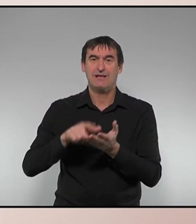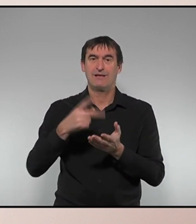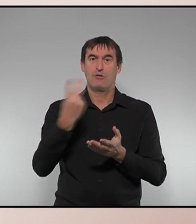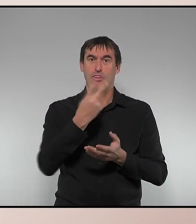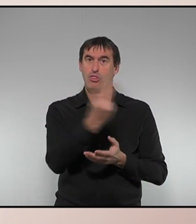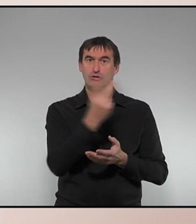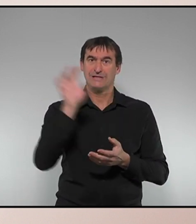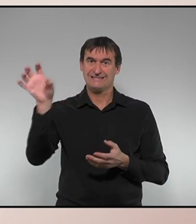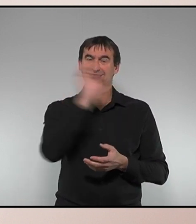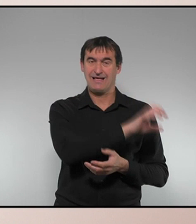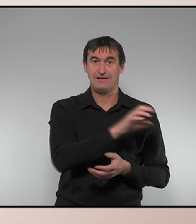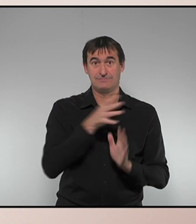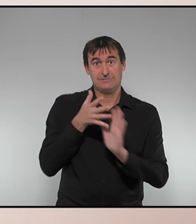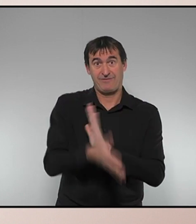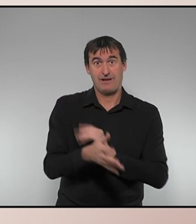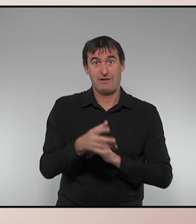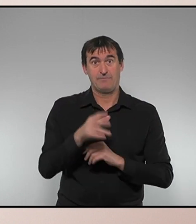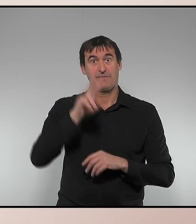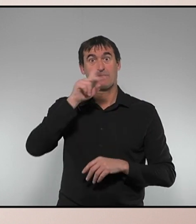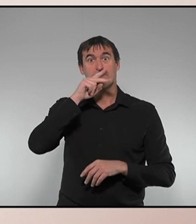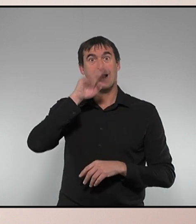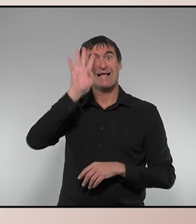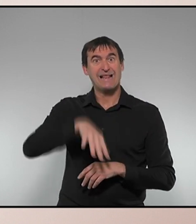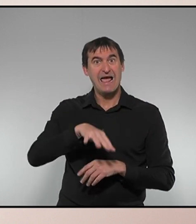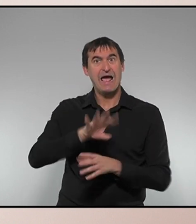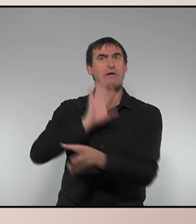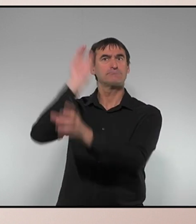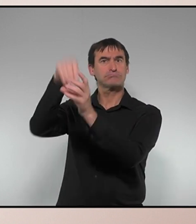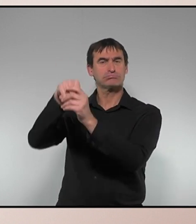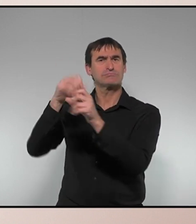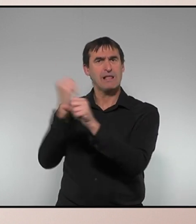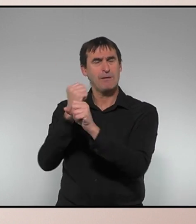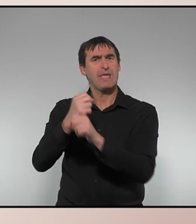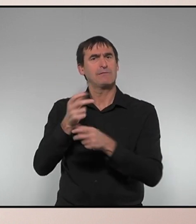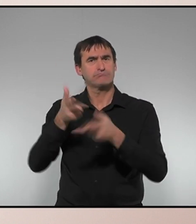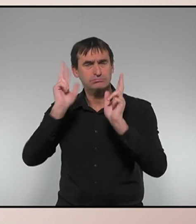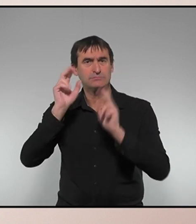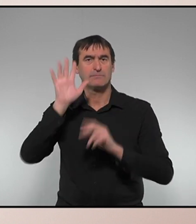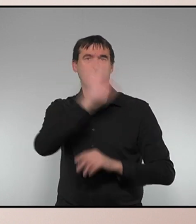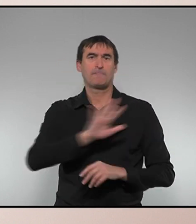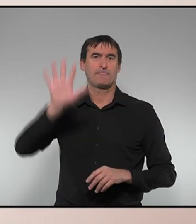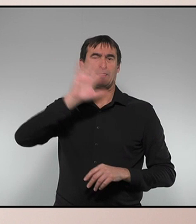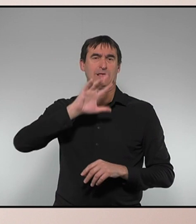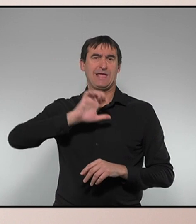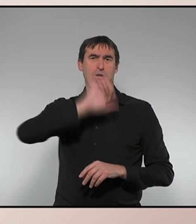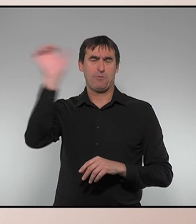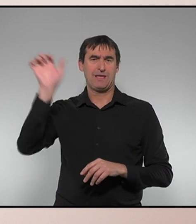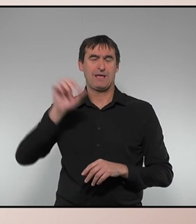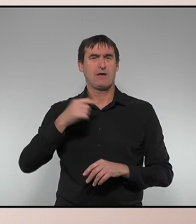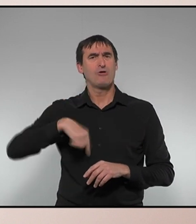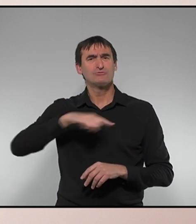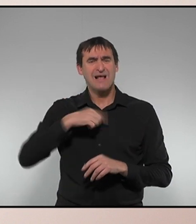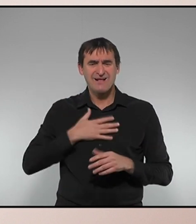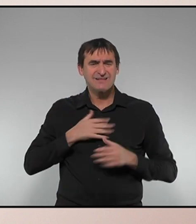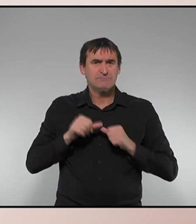amb l'ús del català com a llengua de treball a les institucions europees. Nosaltres seguirem defensant les bones